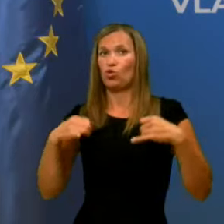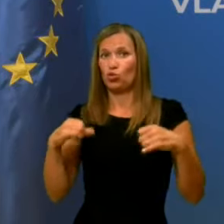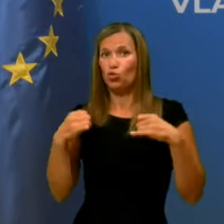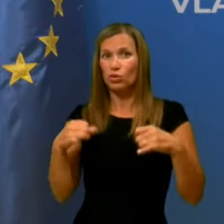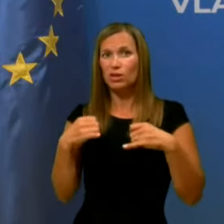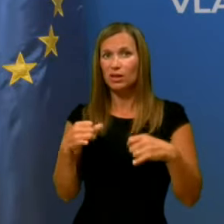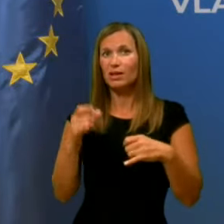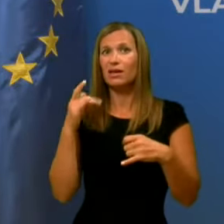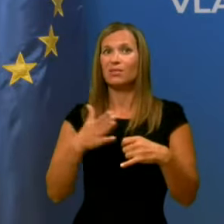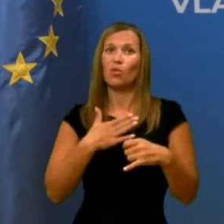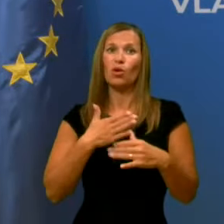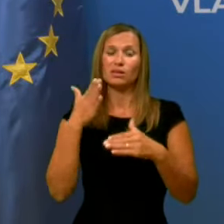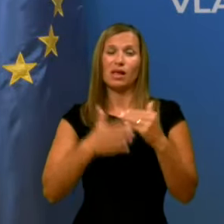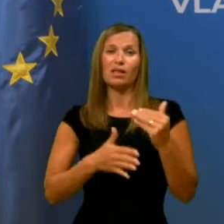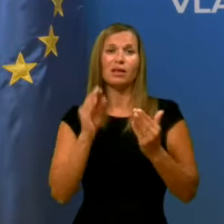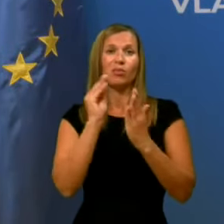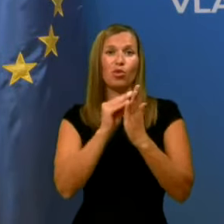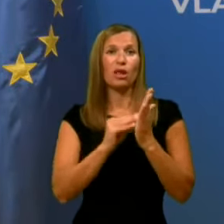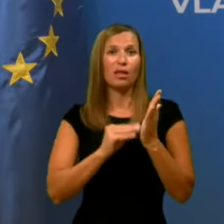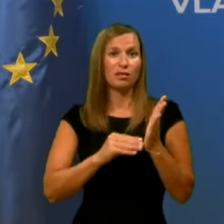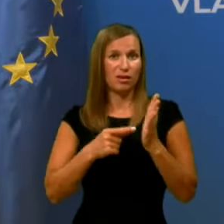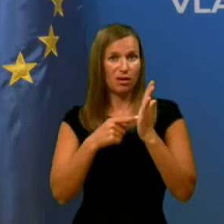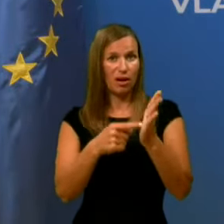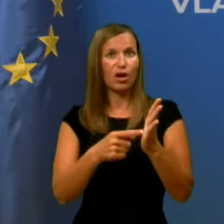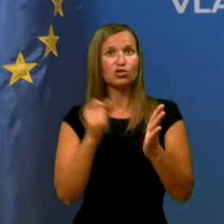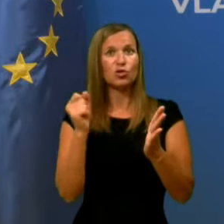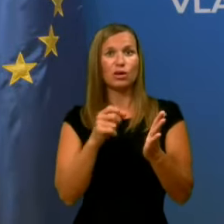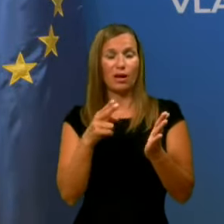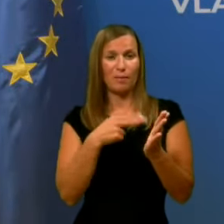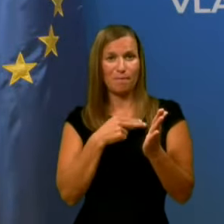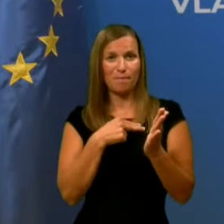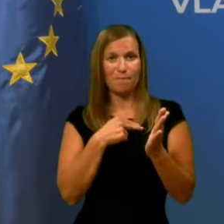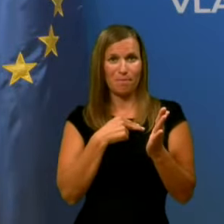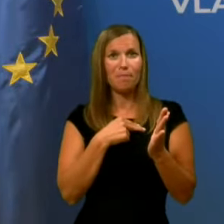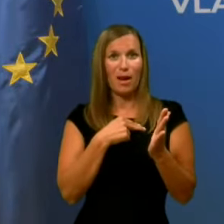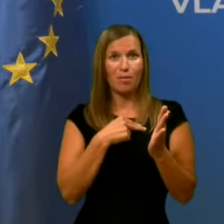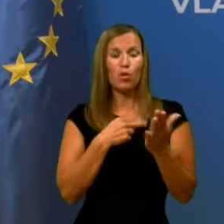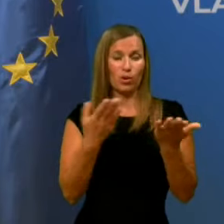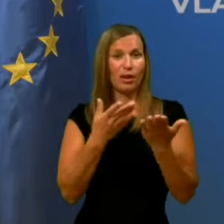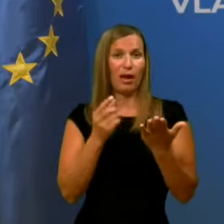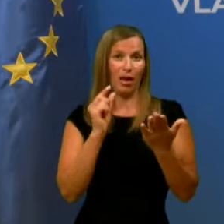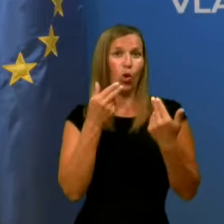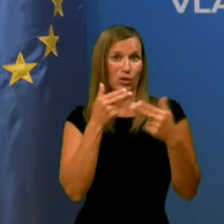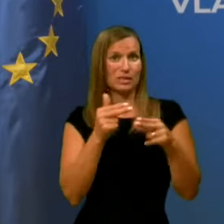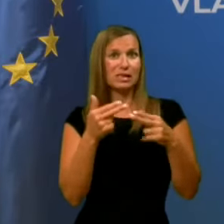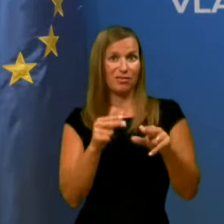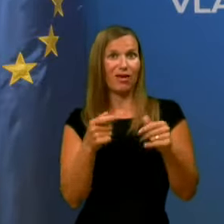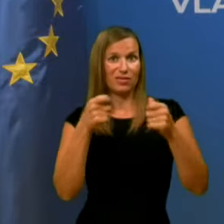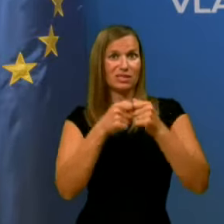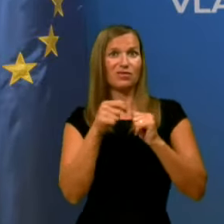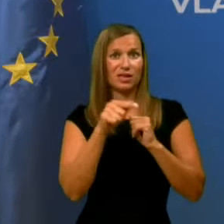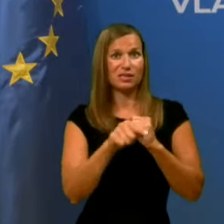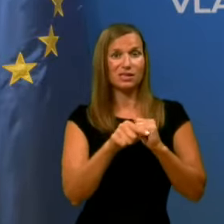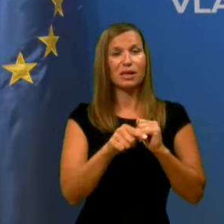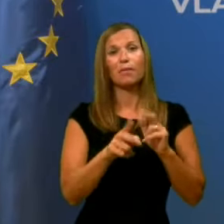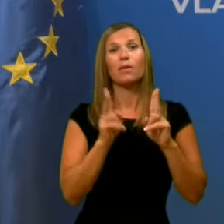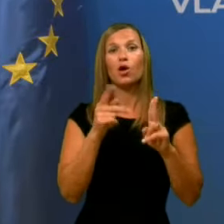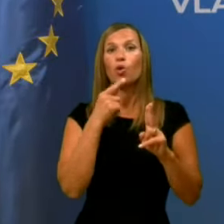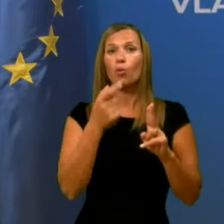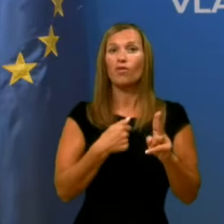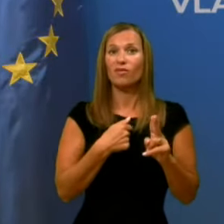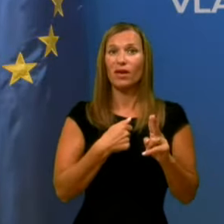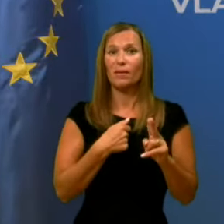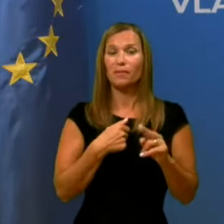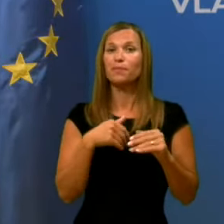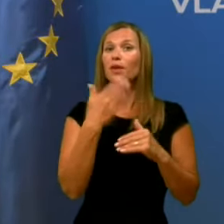moji zadnji podatki kažejo, da imamo nekaj odziva v zvezi s tem in sicer lahko povem, da